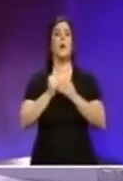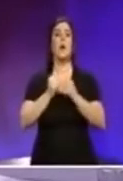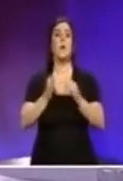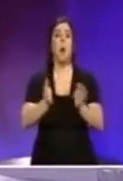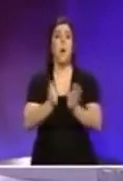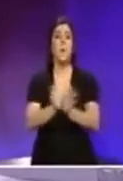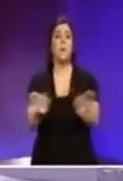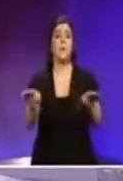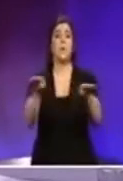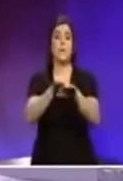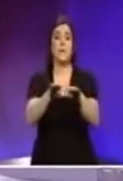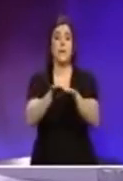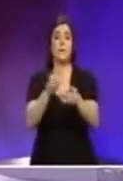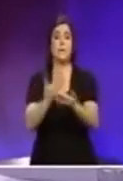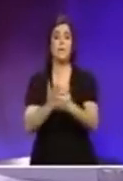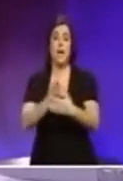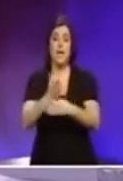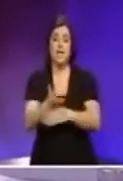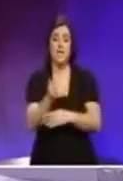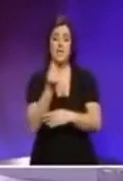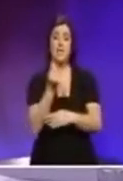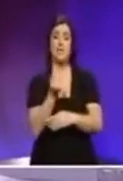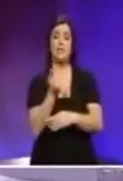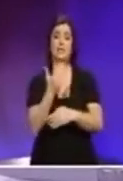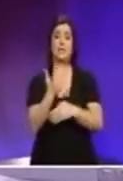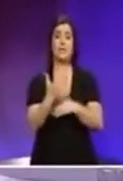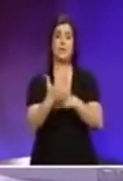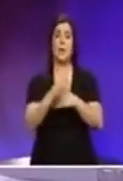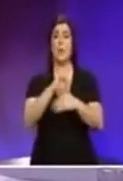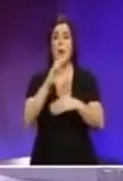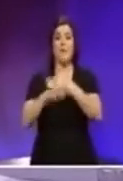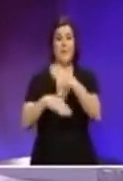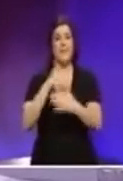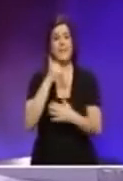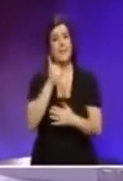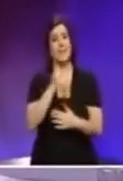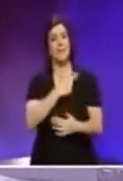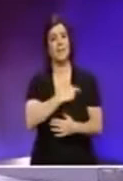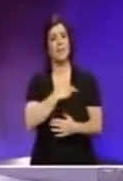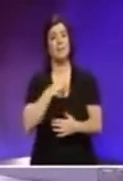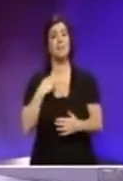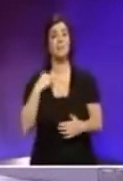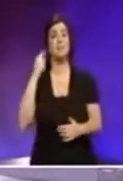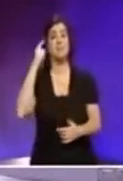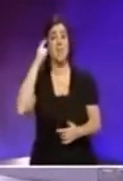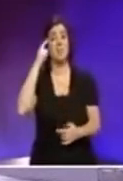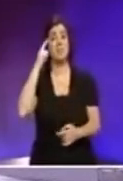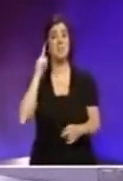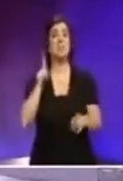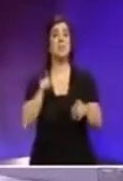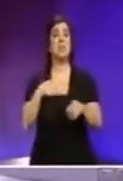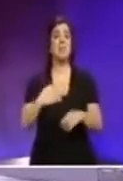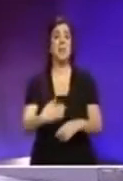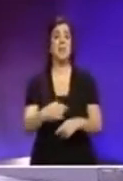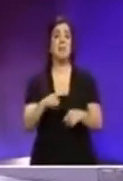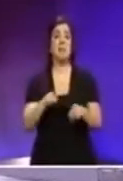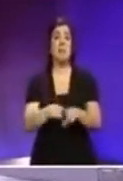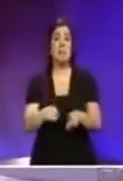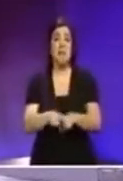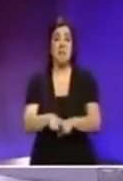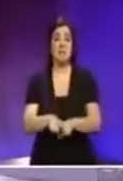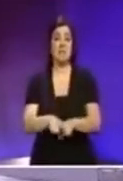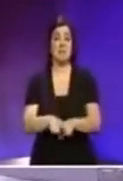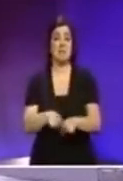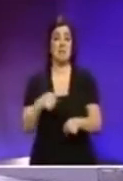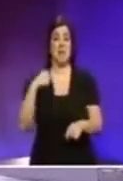-ġiet għal f-Malta, s-fortuna taħment nibza li muxġdajjem uwek. EČ i-għfiri eknaraw l-opportunatajt